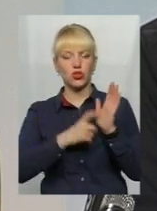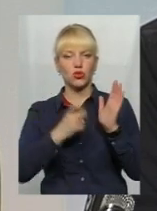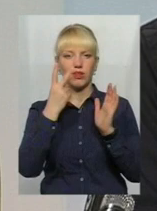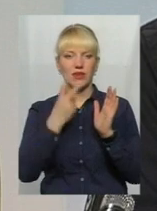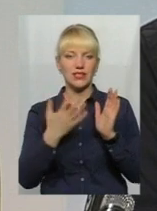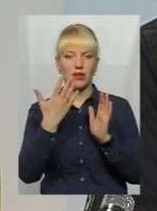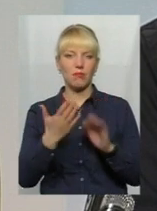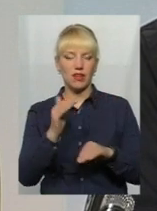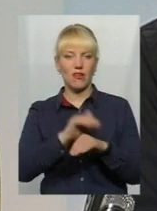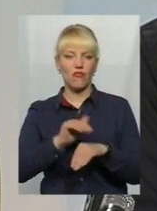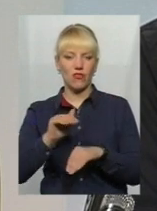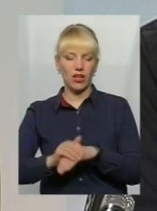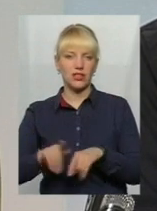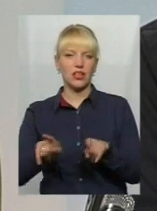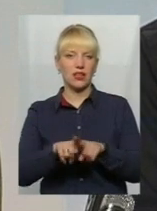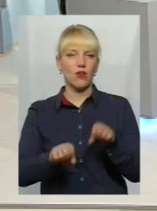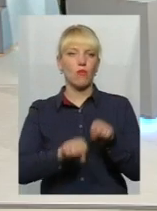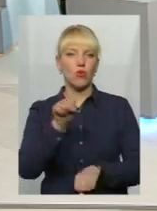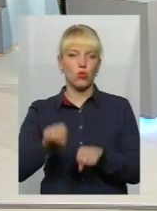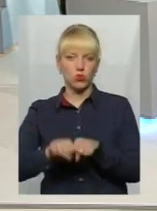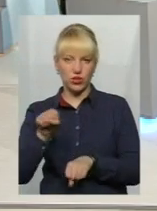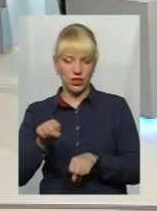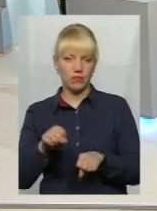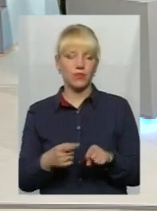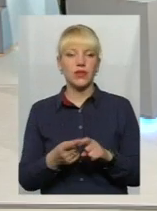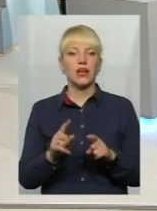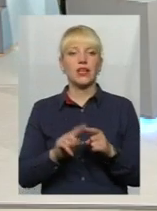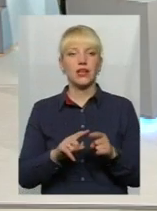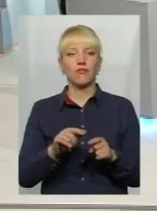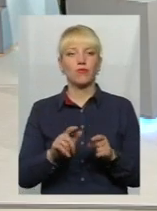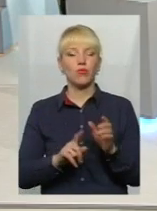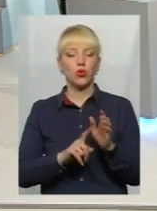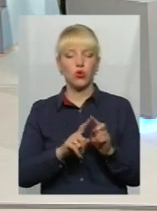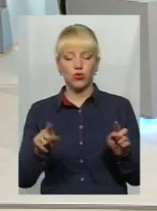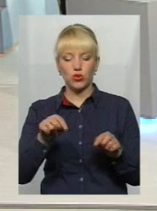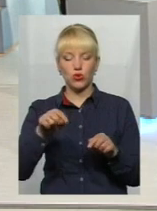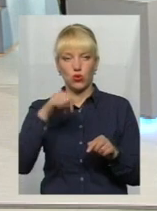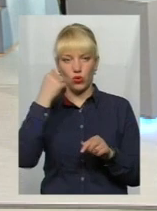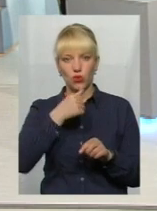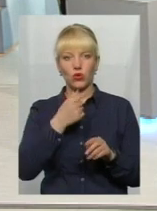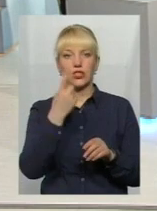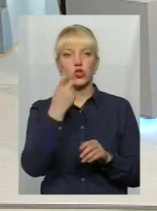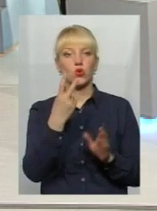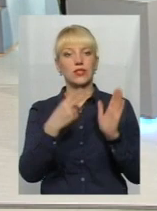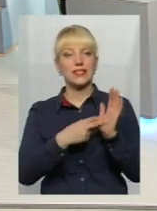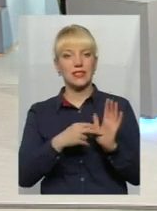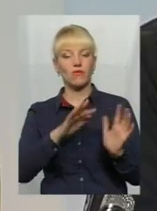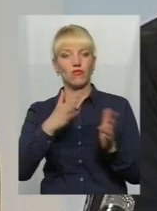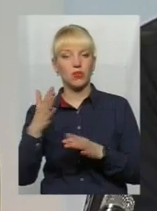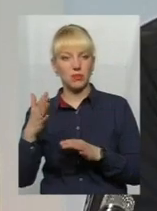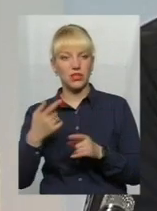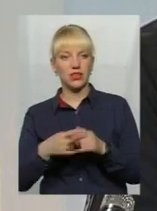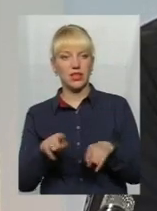фактів такого виду правопорушень. Продовження з цього року, з початку року, це 107 випадків вчинення таких